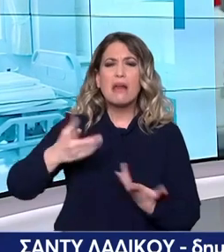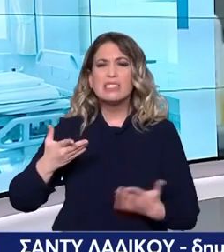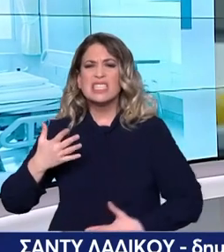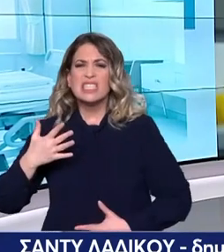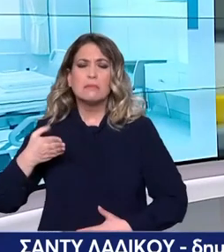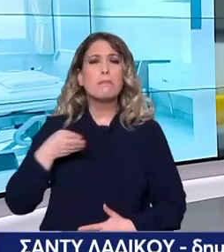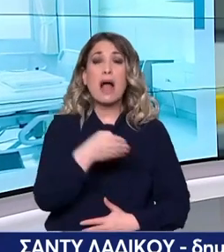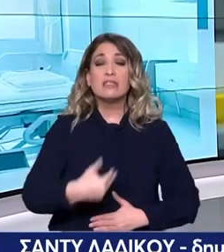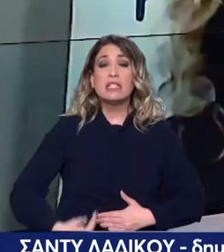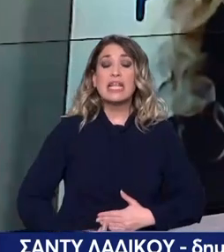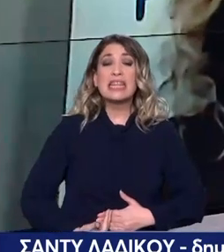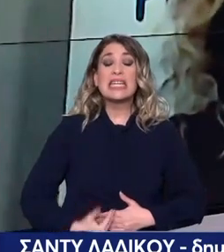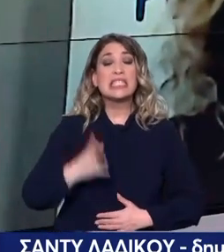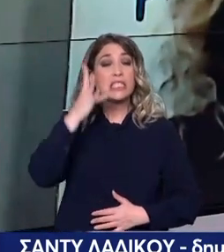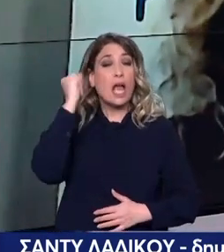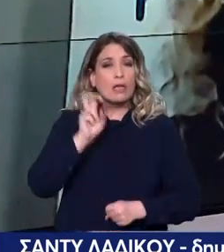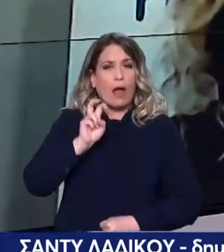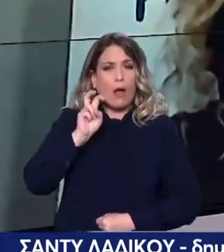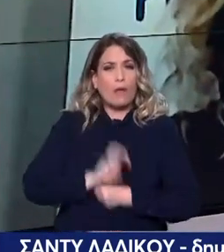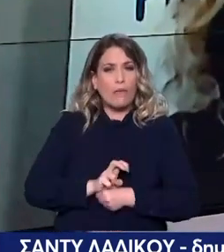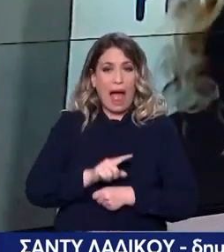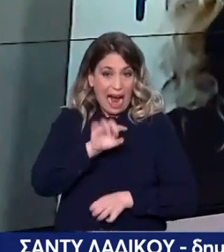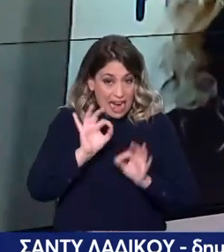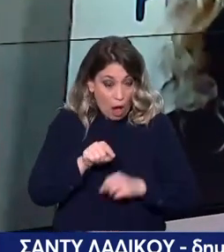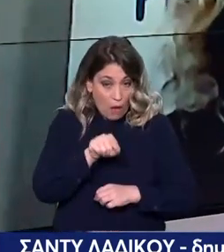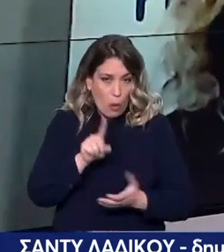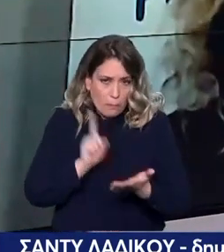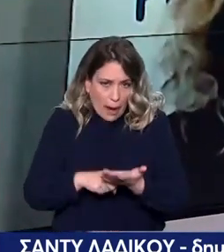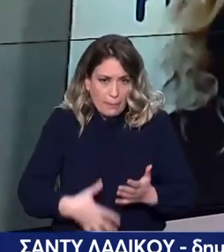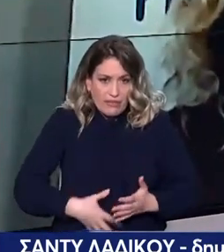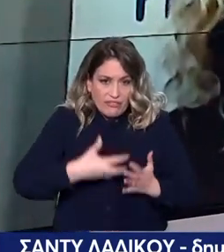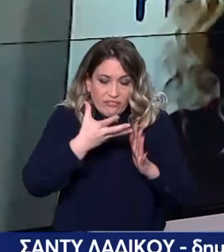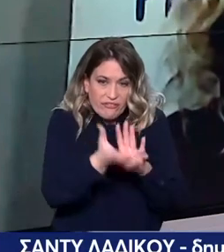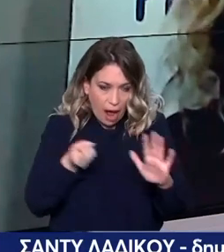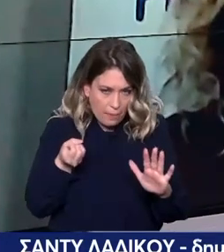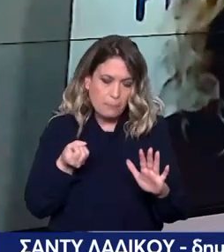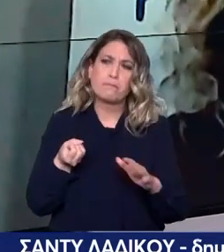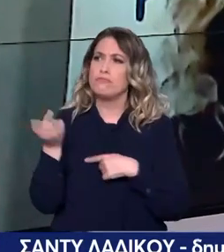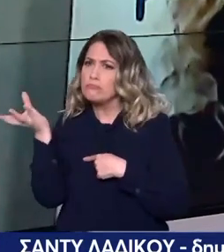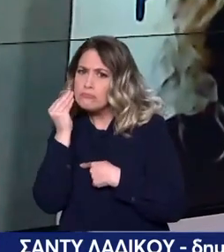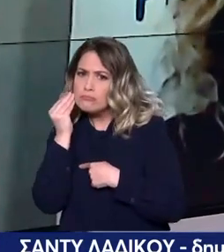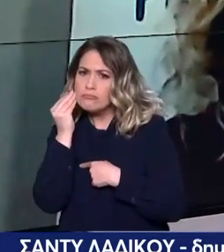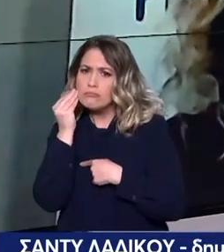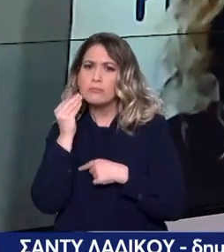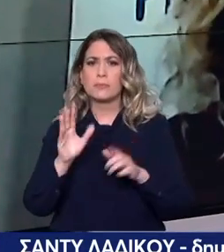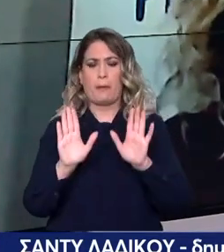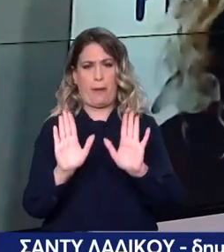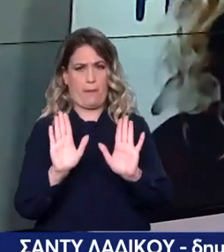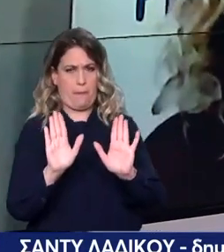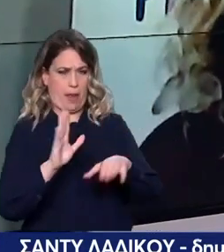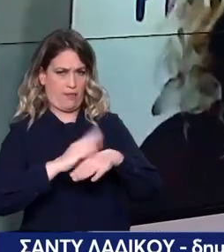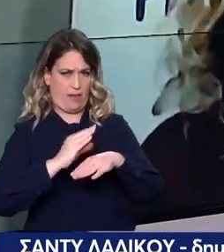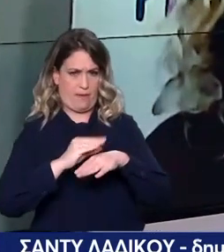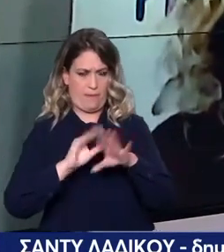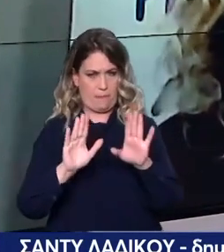ξεχαστεί απορροφητικό υλικό το οποίο έπρεπε να είχε αφαιρεθεί. Εμείς προσπαθήσαμε, επιχειρούμε από το πρωί να εξηγήσουμε χωρίς να πούμε